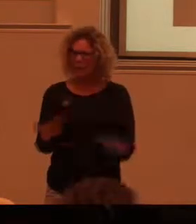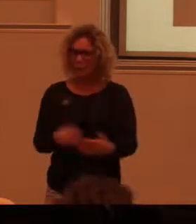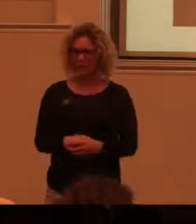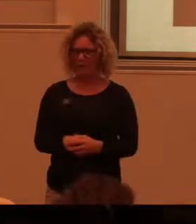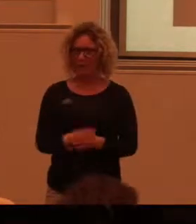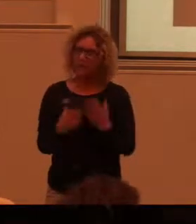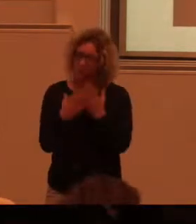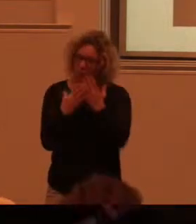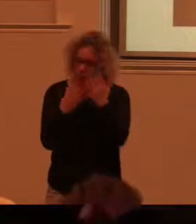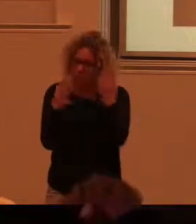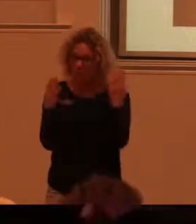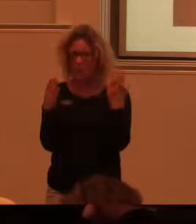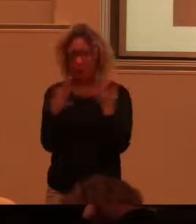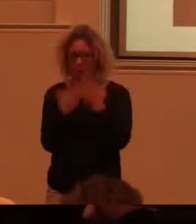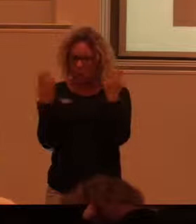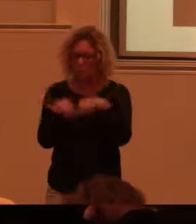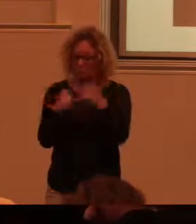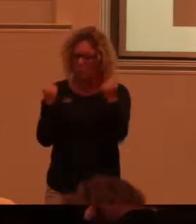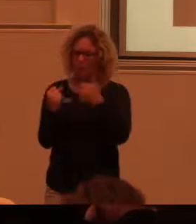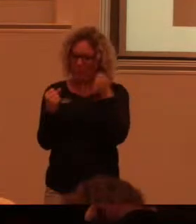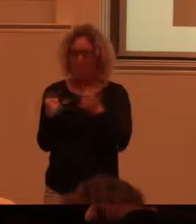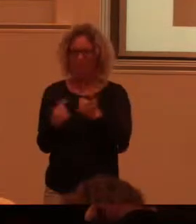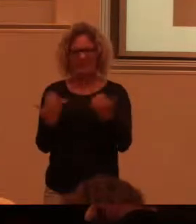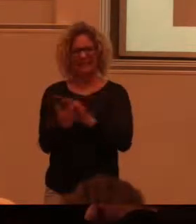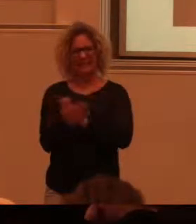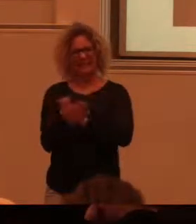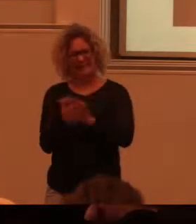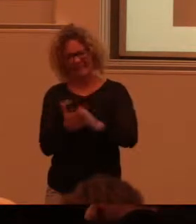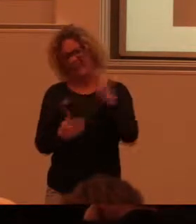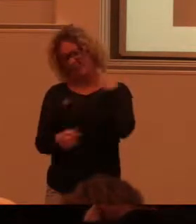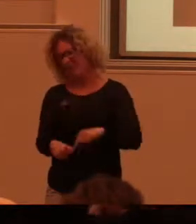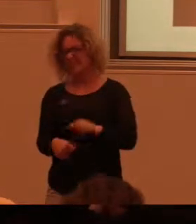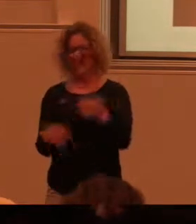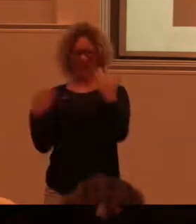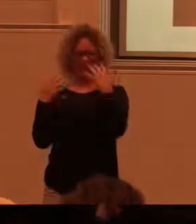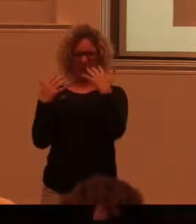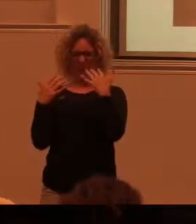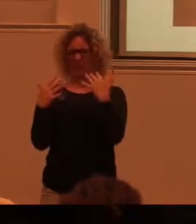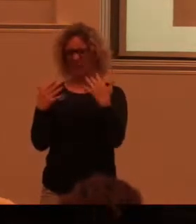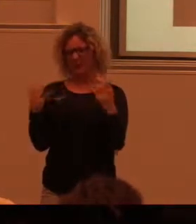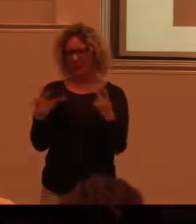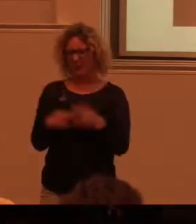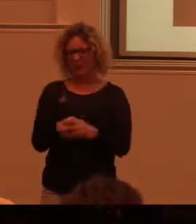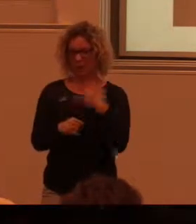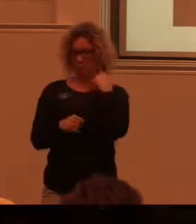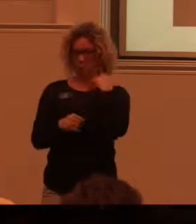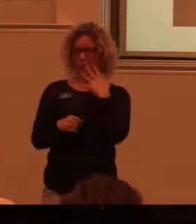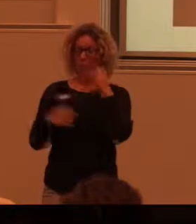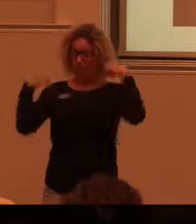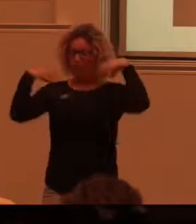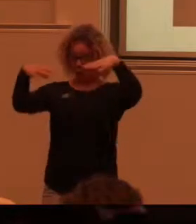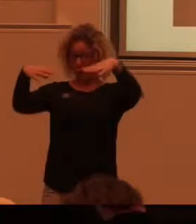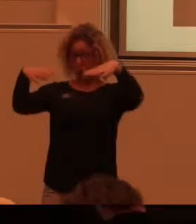ljusbrytning. Inte rent kritvitt för det bländar. Vi pratade ju nyss om